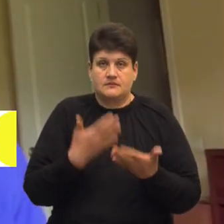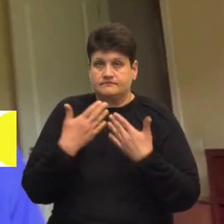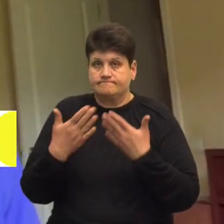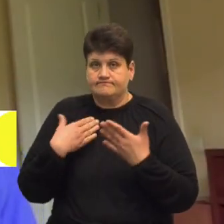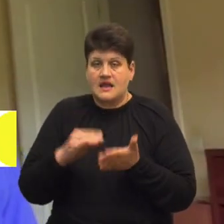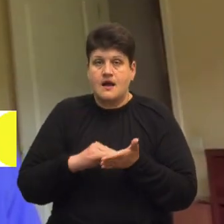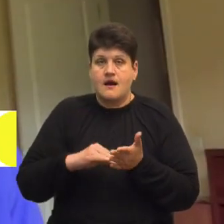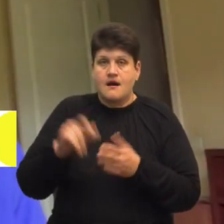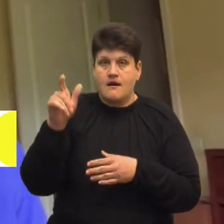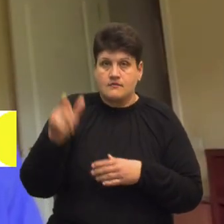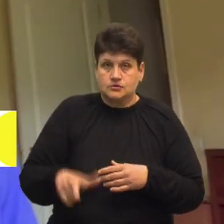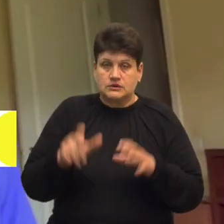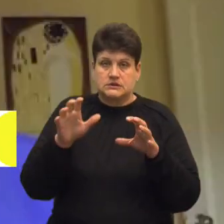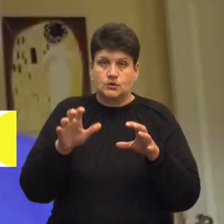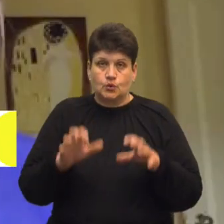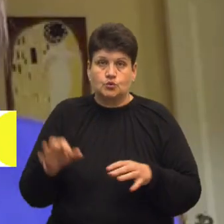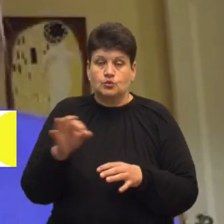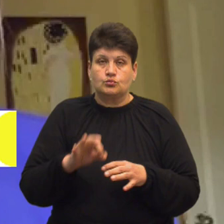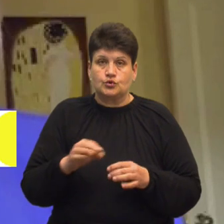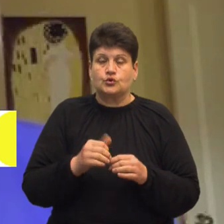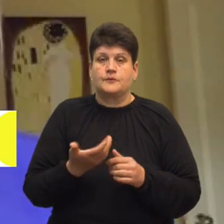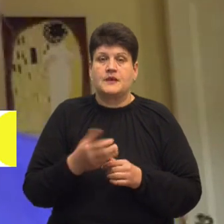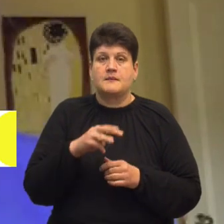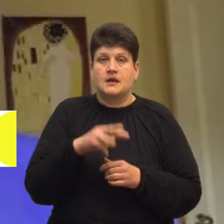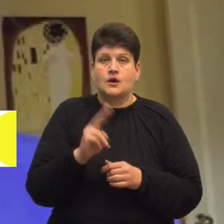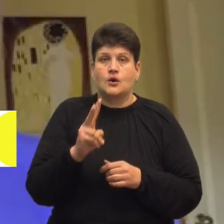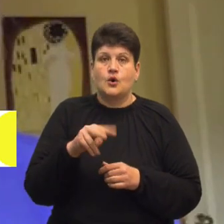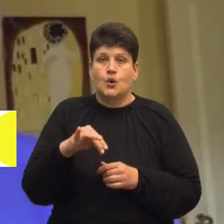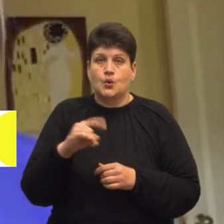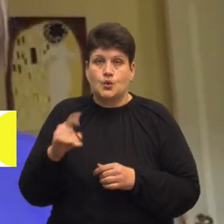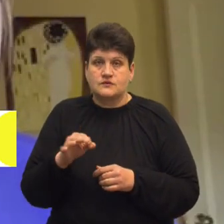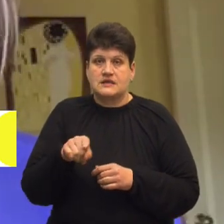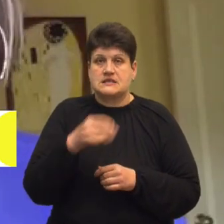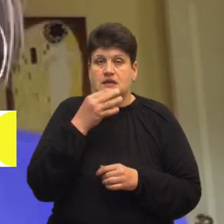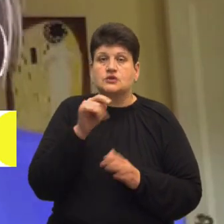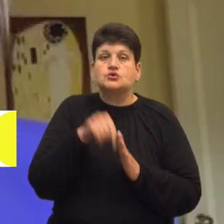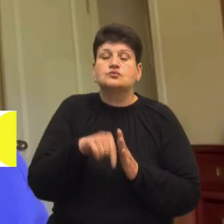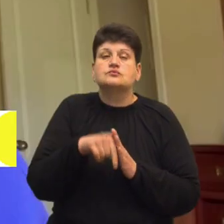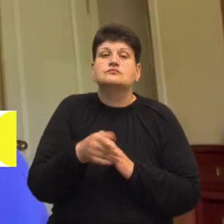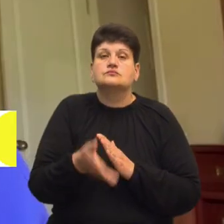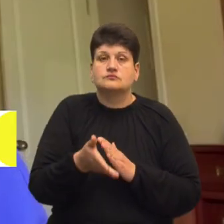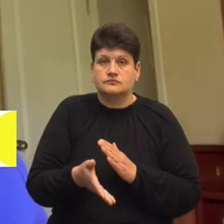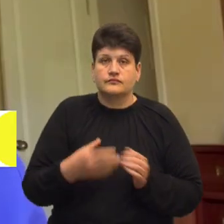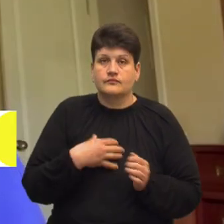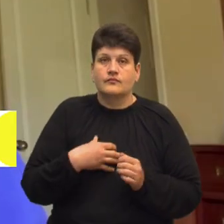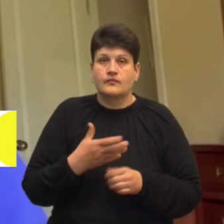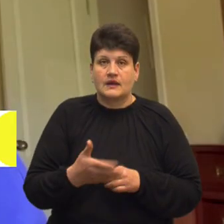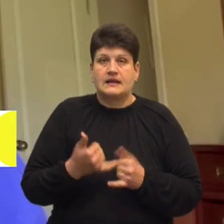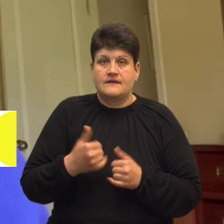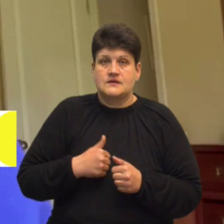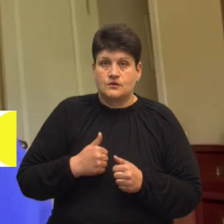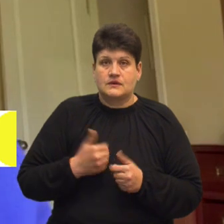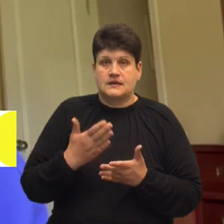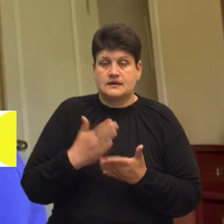тексту проєкту закону про Інститут реєстрованих партнерств Марії Юклюз. Вона розповіла, що цей законопроєкт зараз актуальний для військових, які